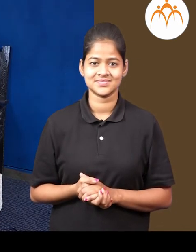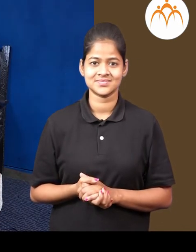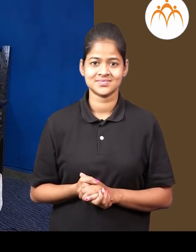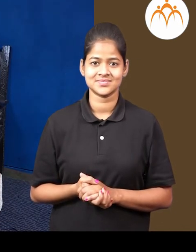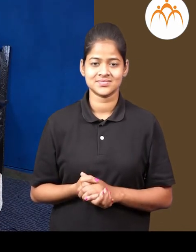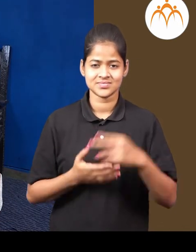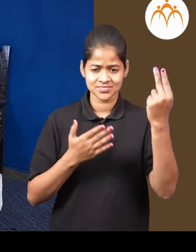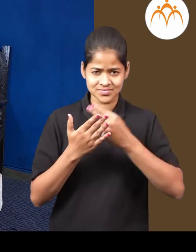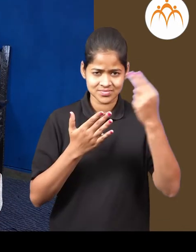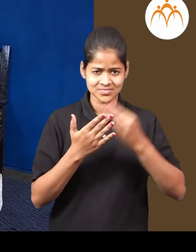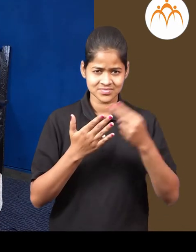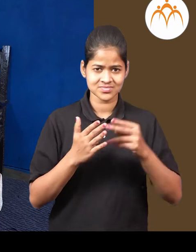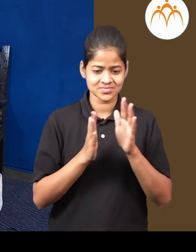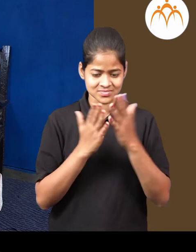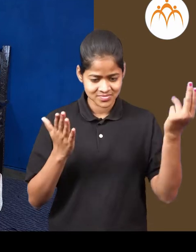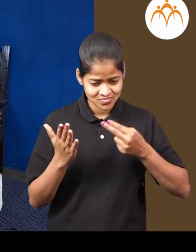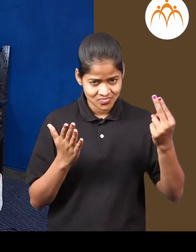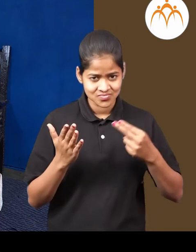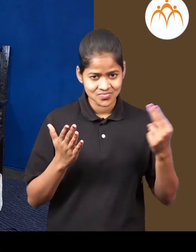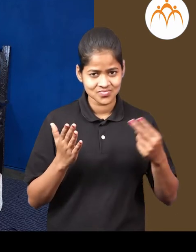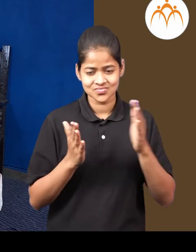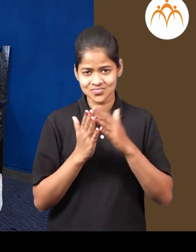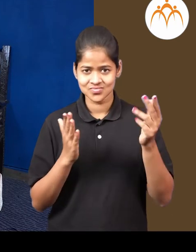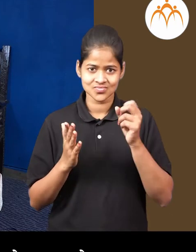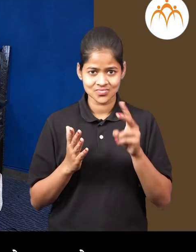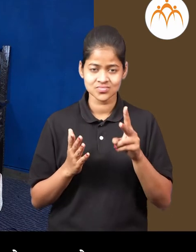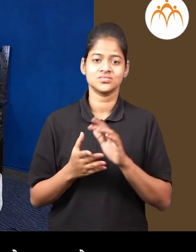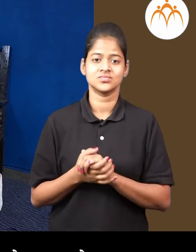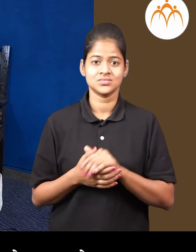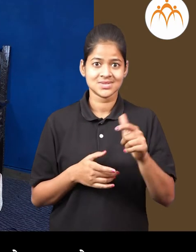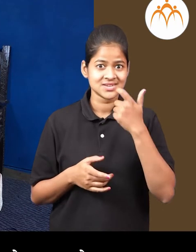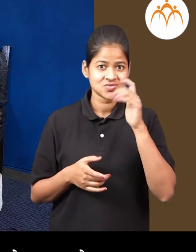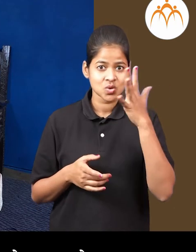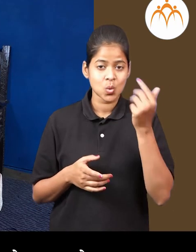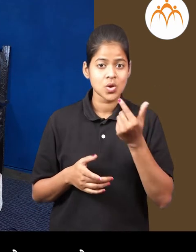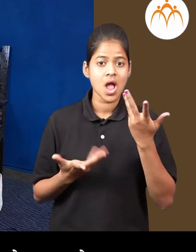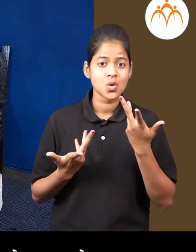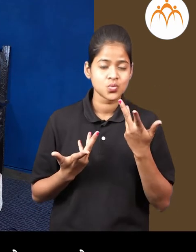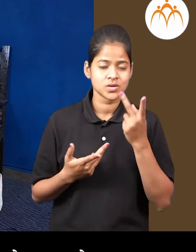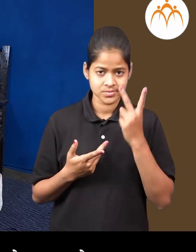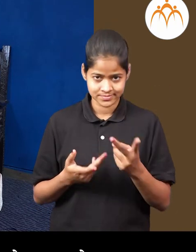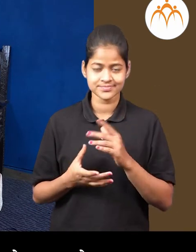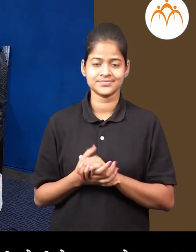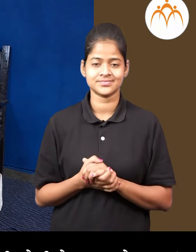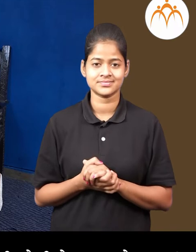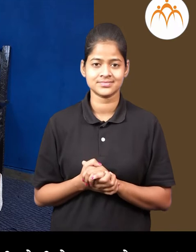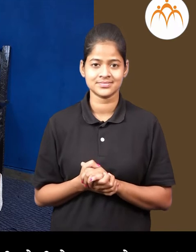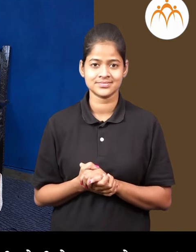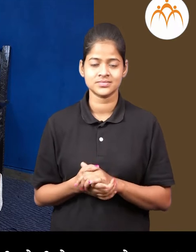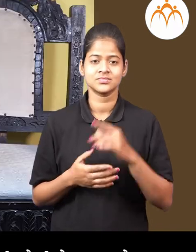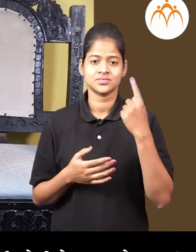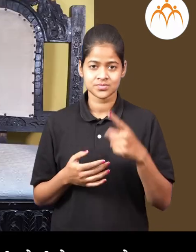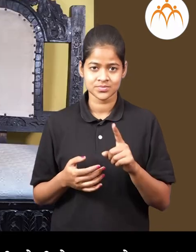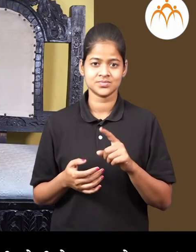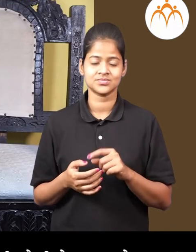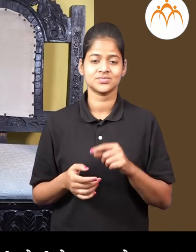आता हे तुझा चित्र भरनेचा पुस्तक। मी तुला आरसा कासा वापरेचा ते दाखोत। पड मुलात,